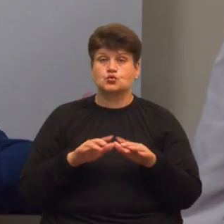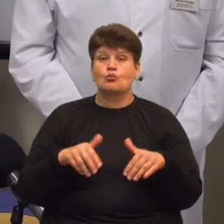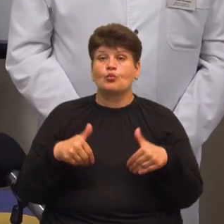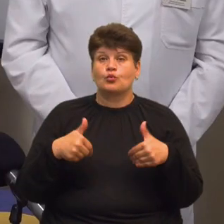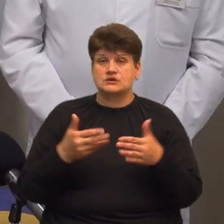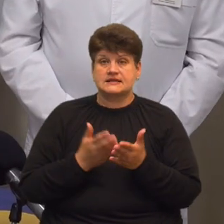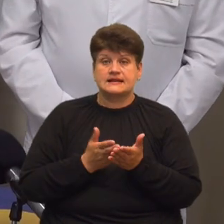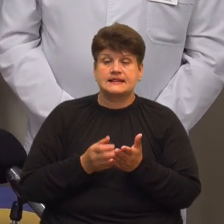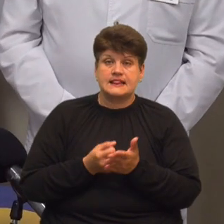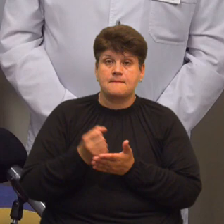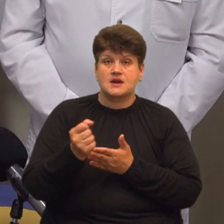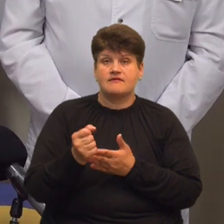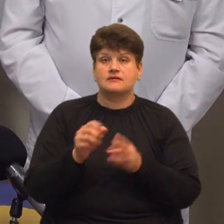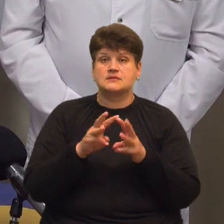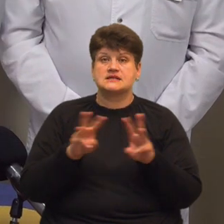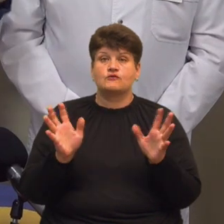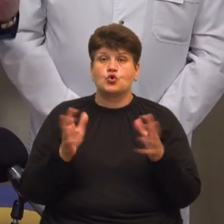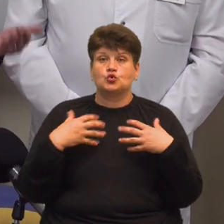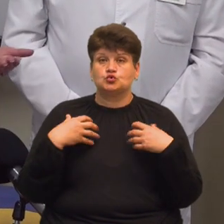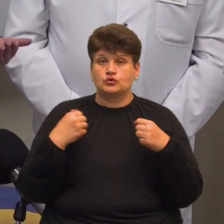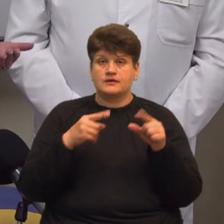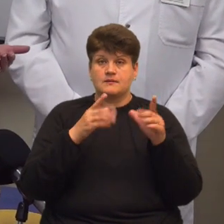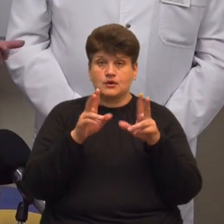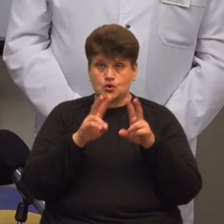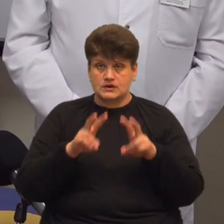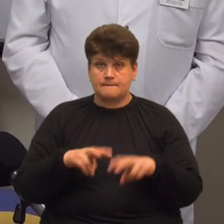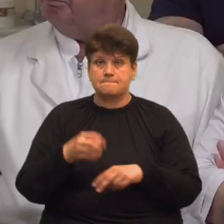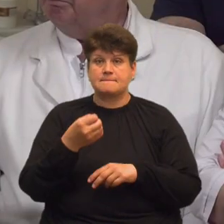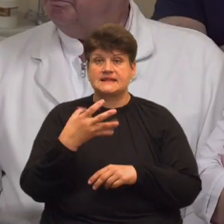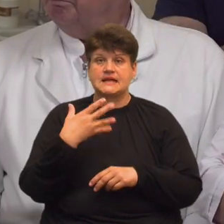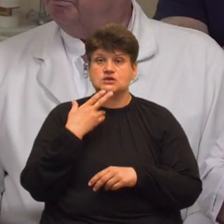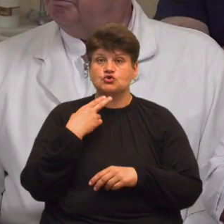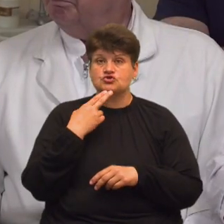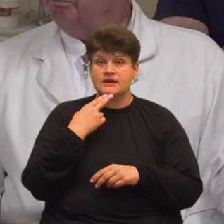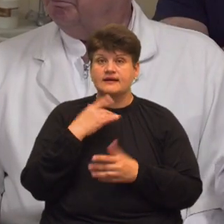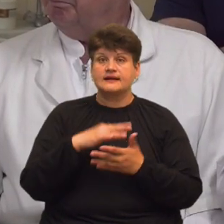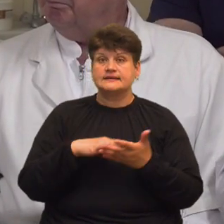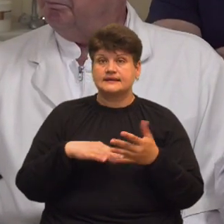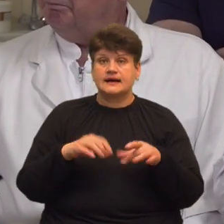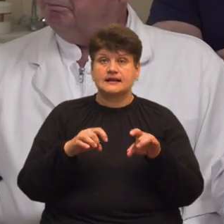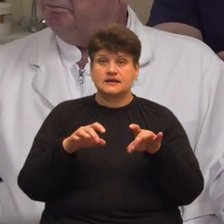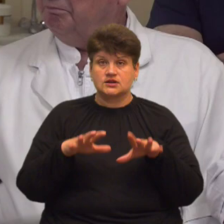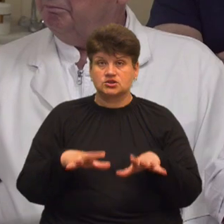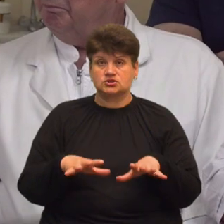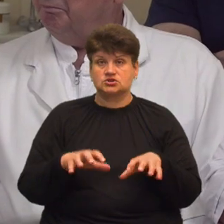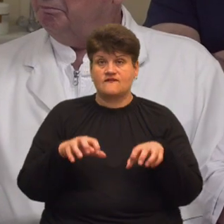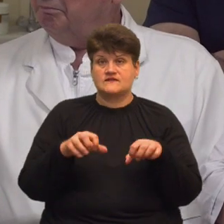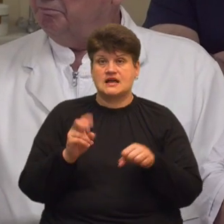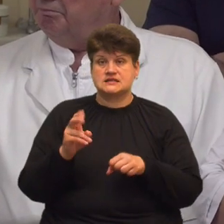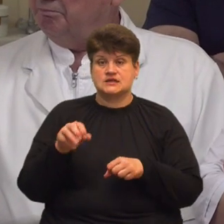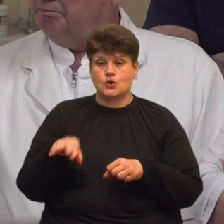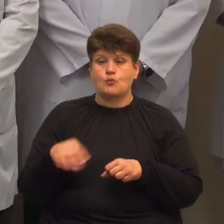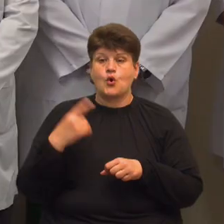направили до Міністерства охорони здоров'я. Її мають розглянути 15 червня. Далі рішення за власником, тобто